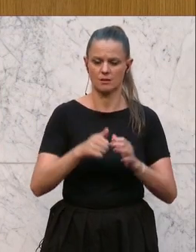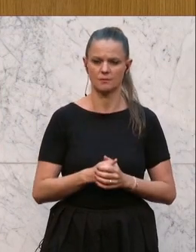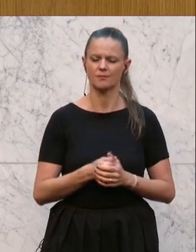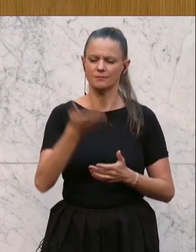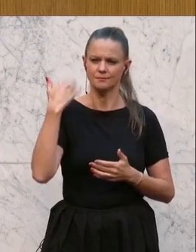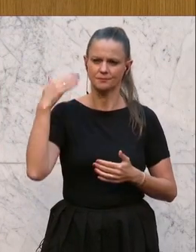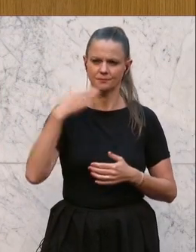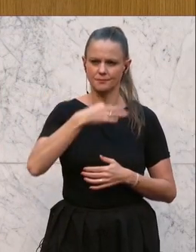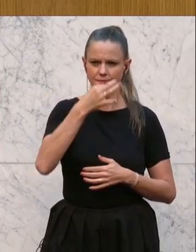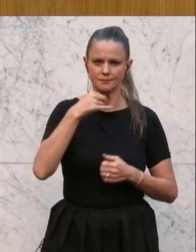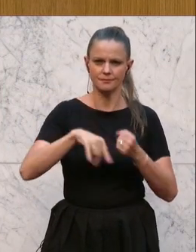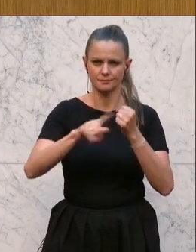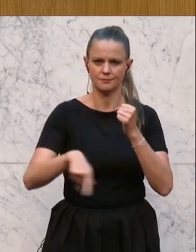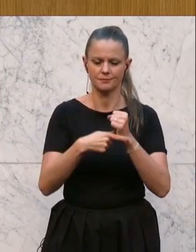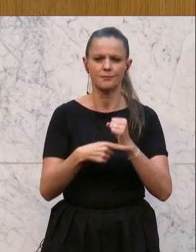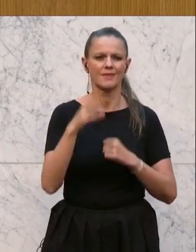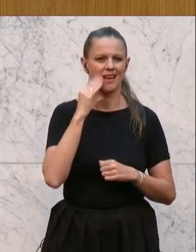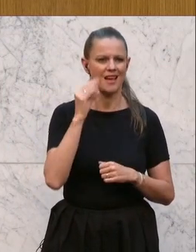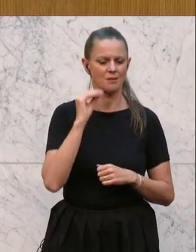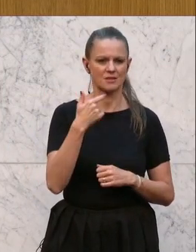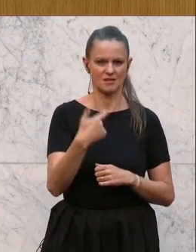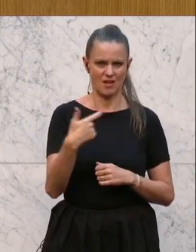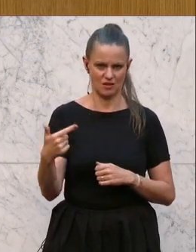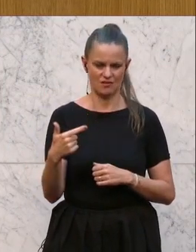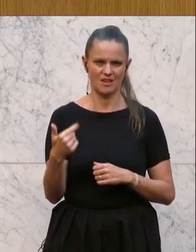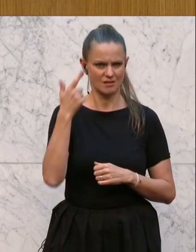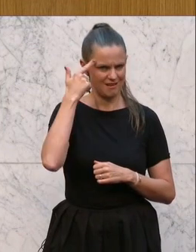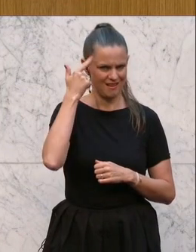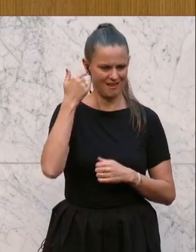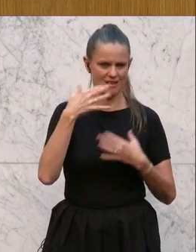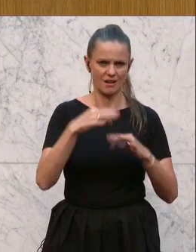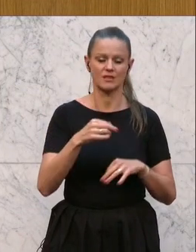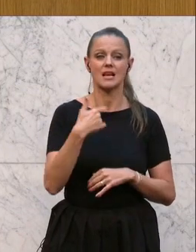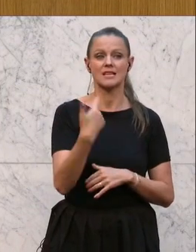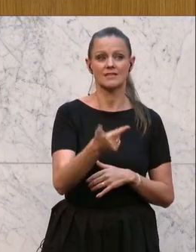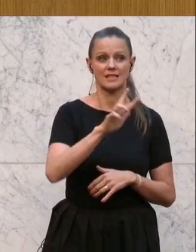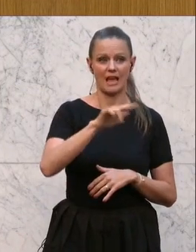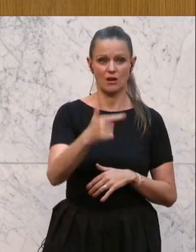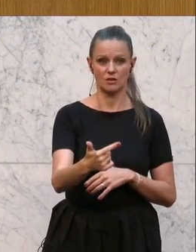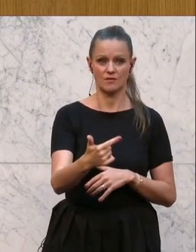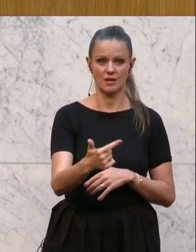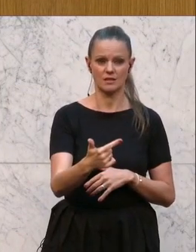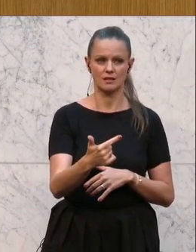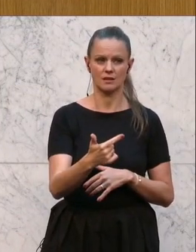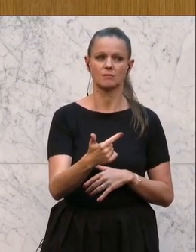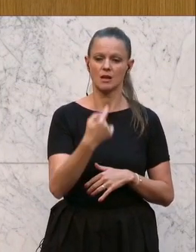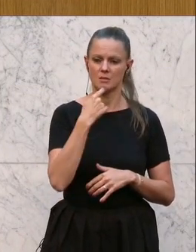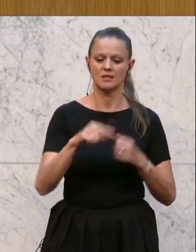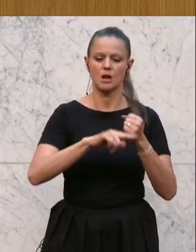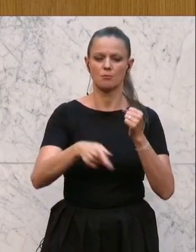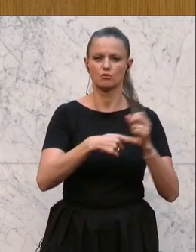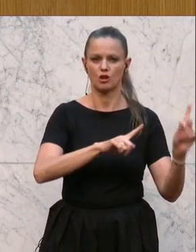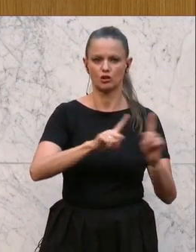Budget im Herbst 2022 für dieses Jahr erinnern darf. 2023 habe ich als Stillstandsbudget